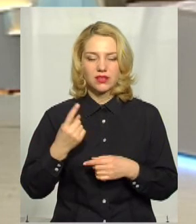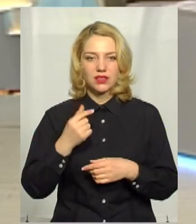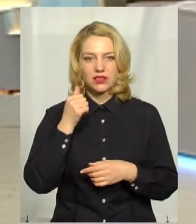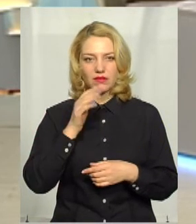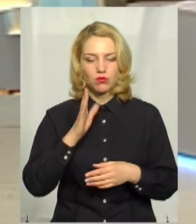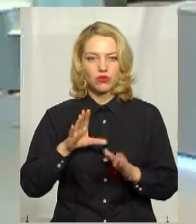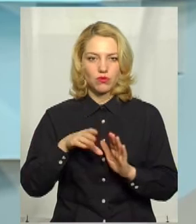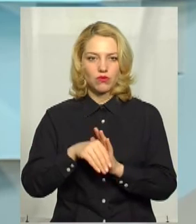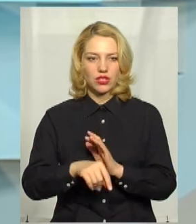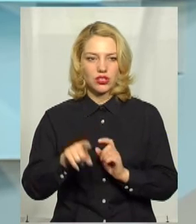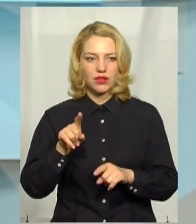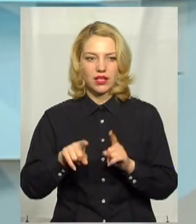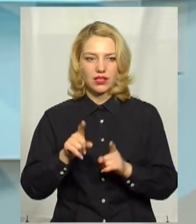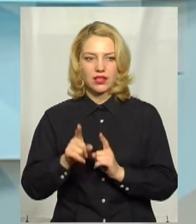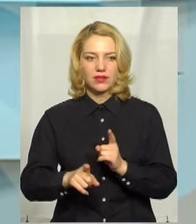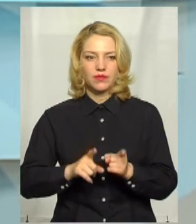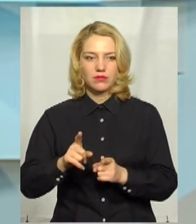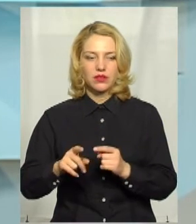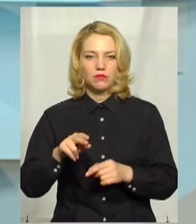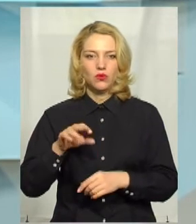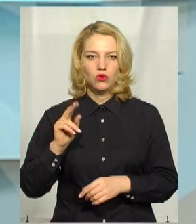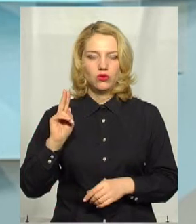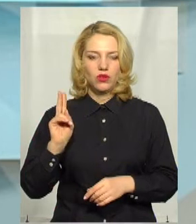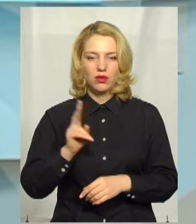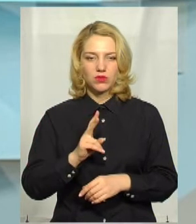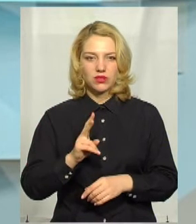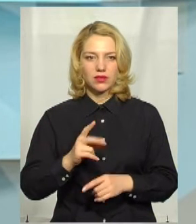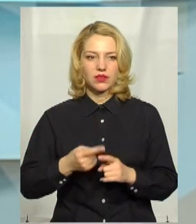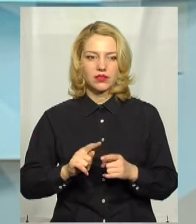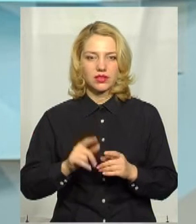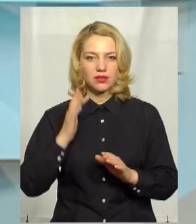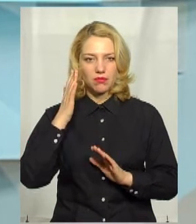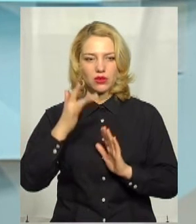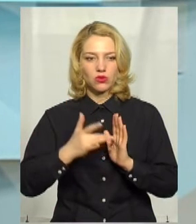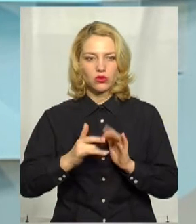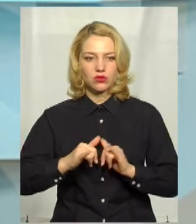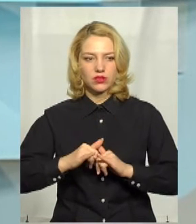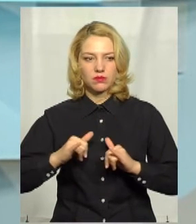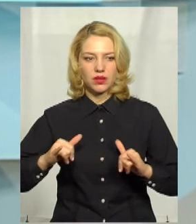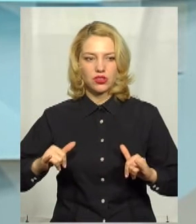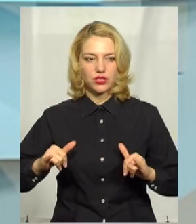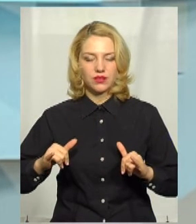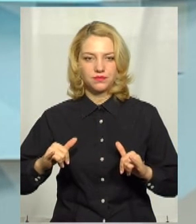завтра ми будемо запроваджувати деякі зміни – це по тролейбусних маршрутах. Це з метою збільшення,